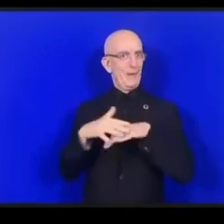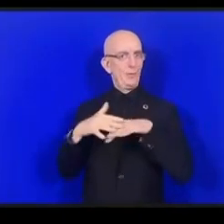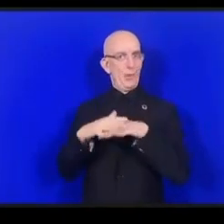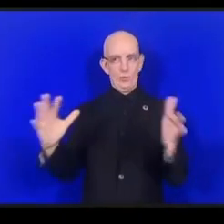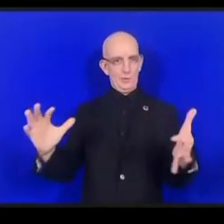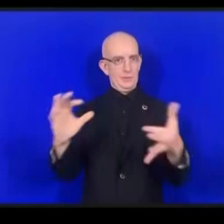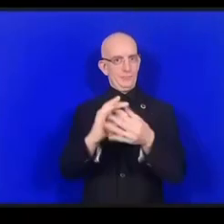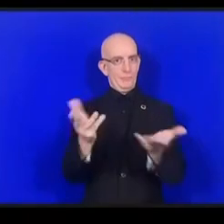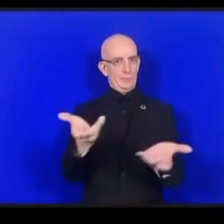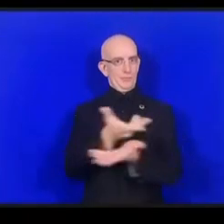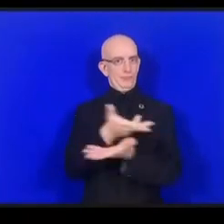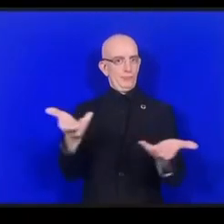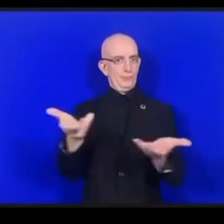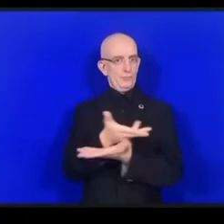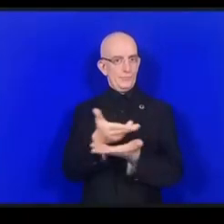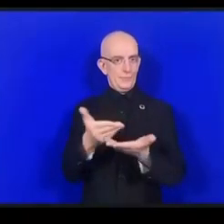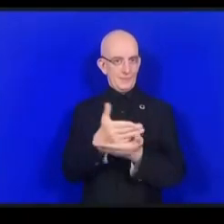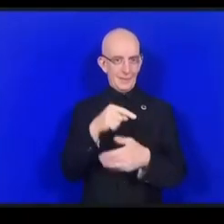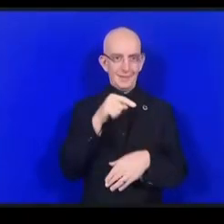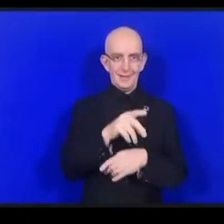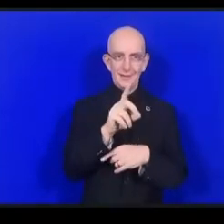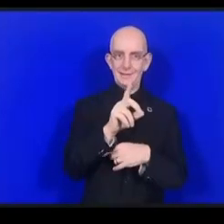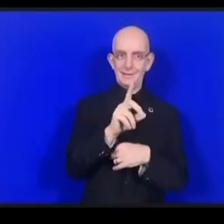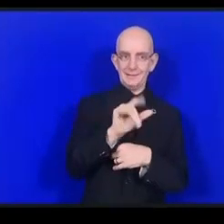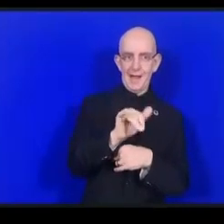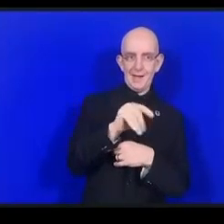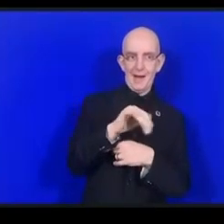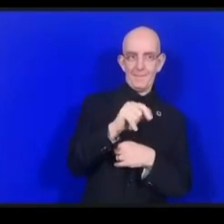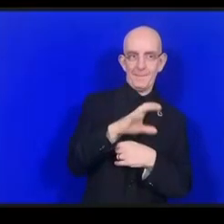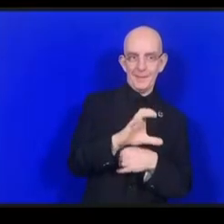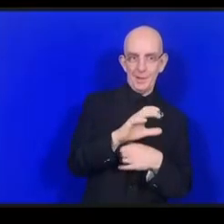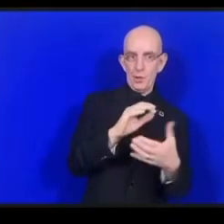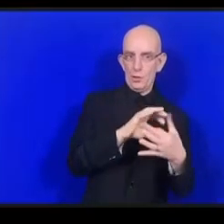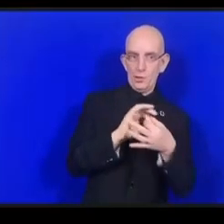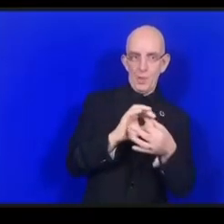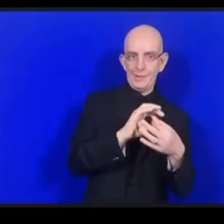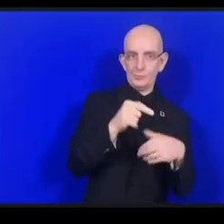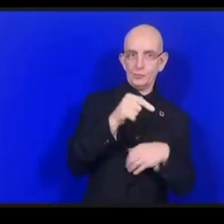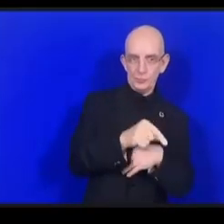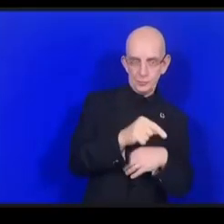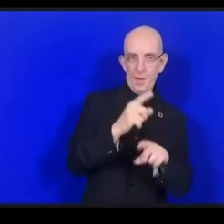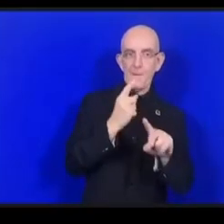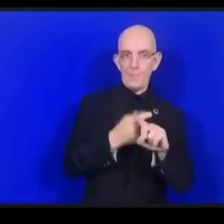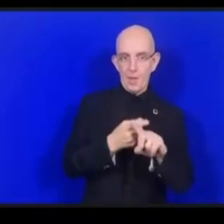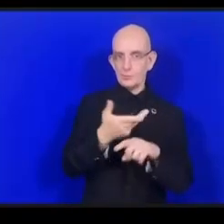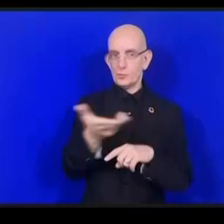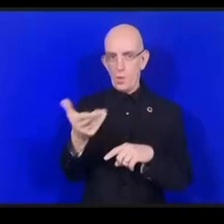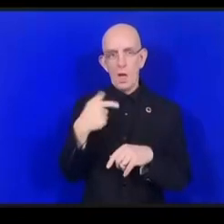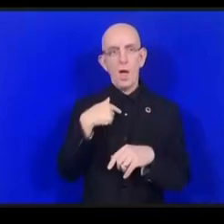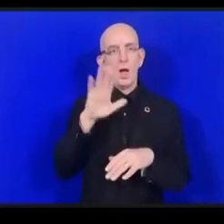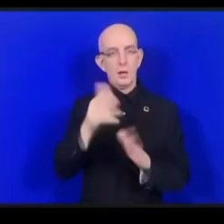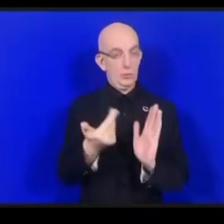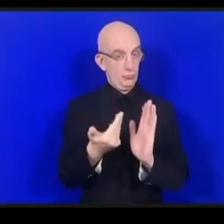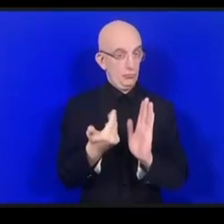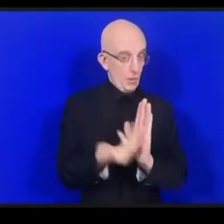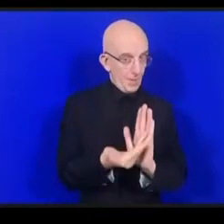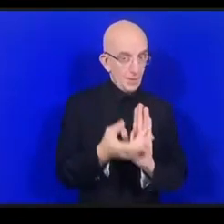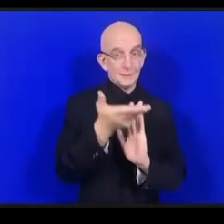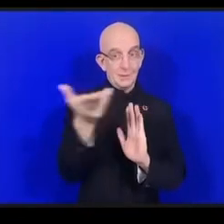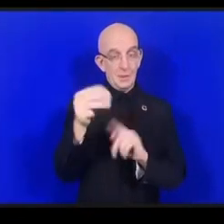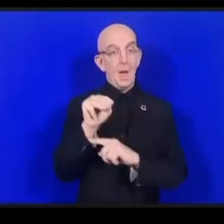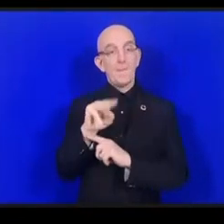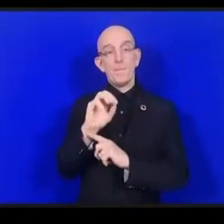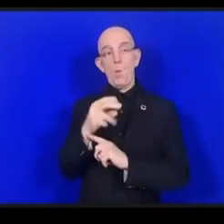الحوار في التحالفات في الدينامية نحن سمعنا محمد يشير إلى